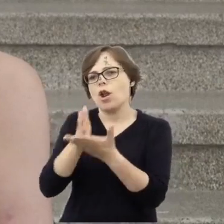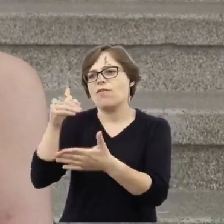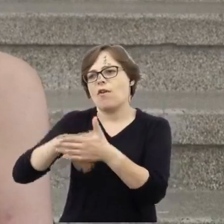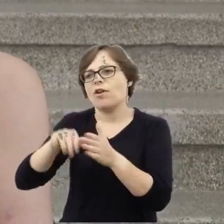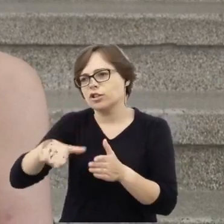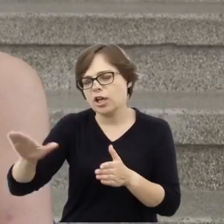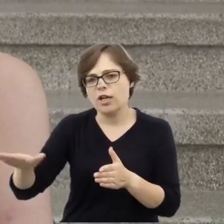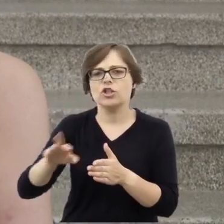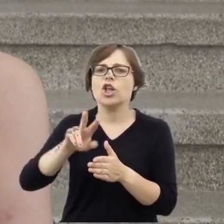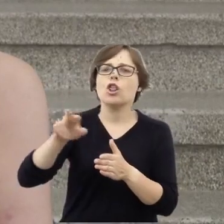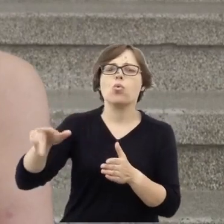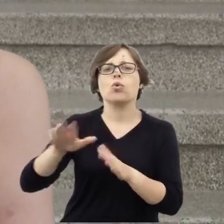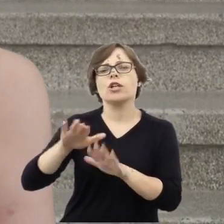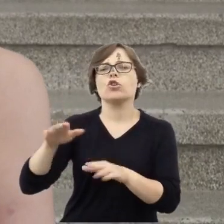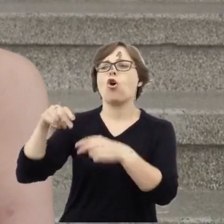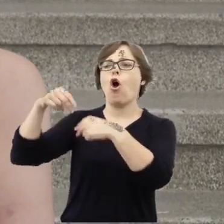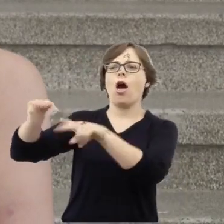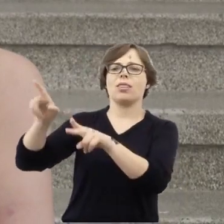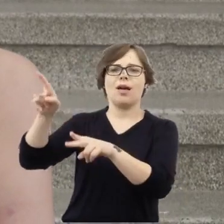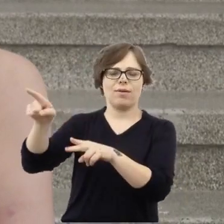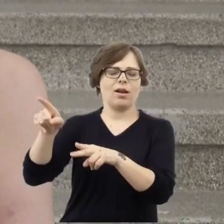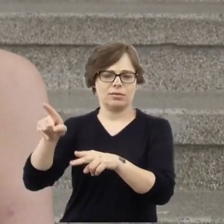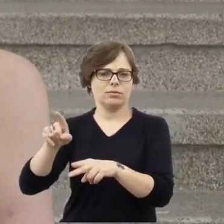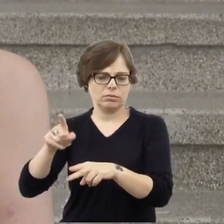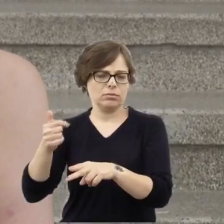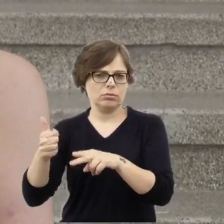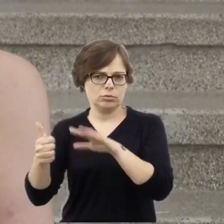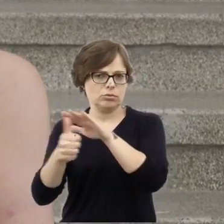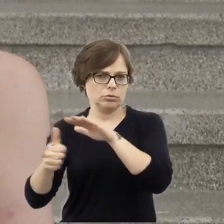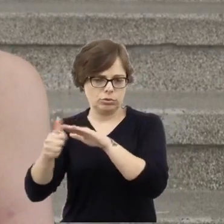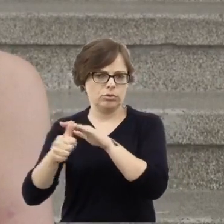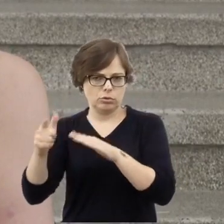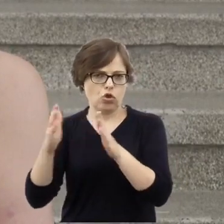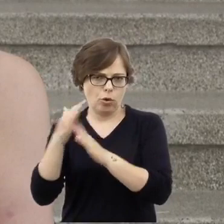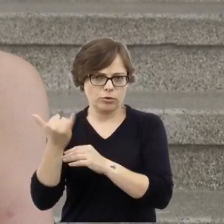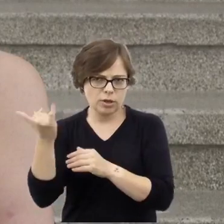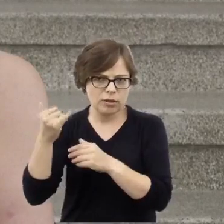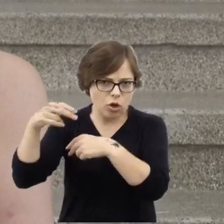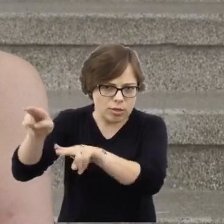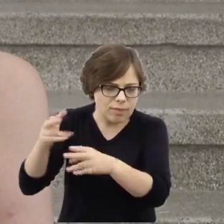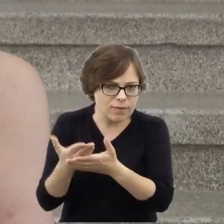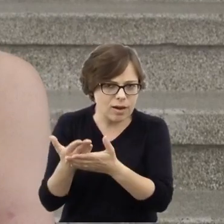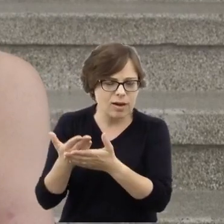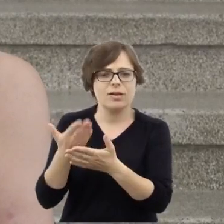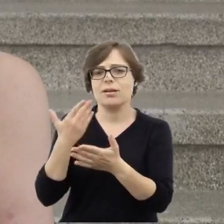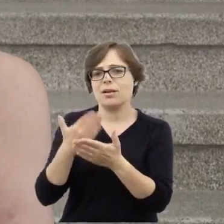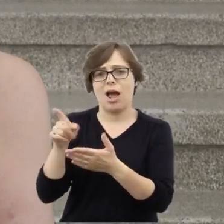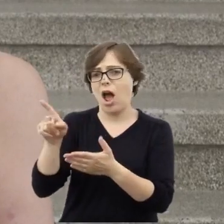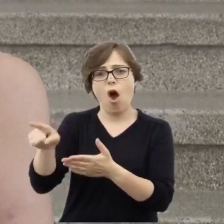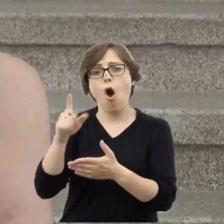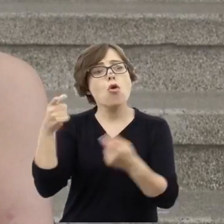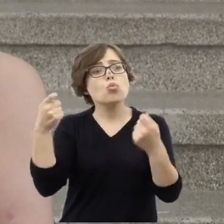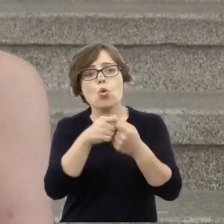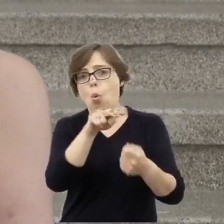niektóre oddawali do ochronki. Więc jest to właściwie bardzo smutna opowieść